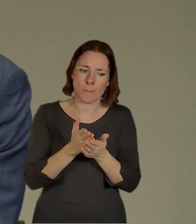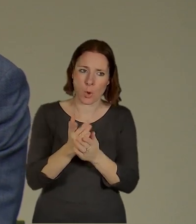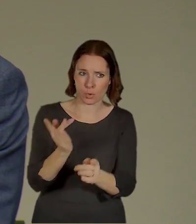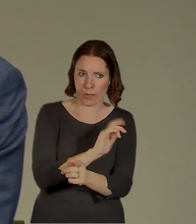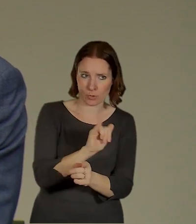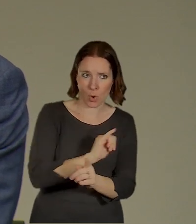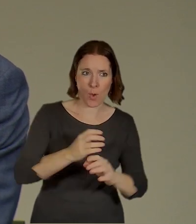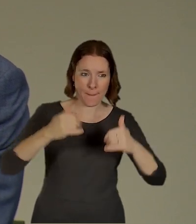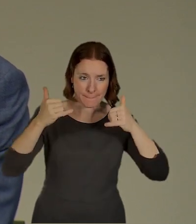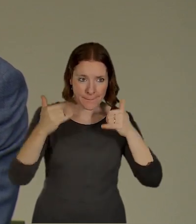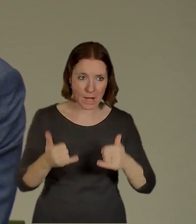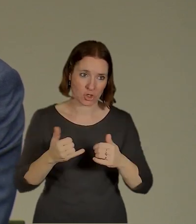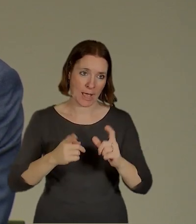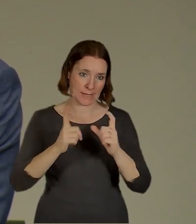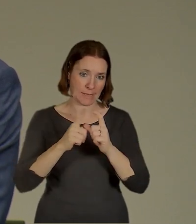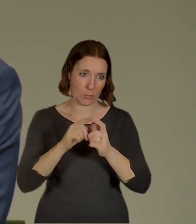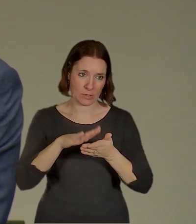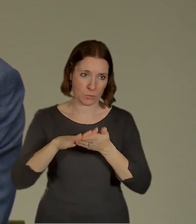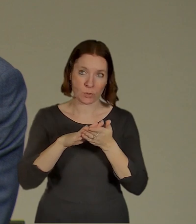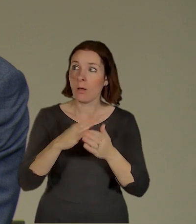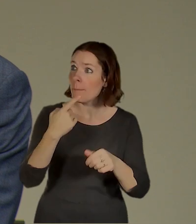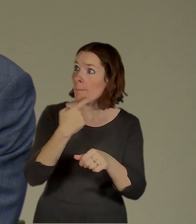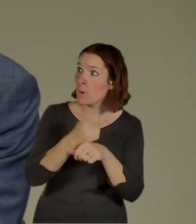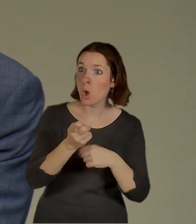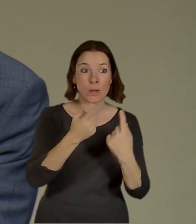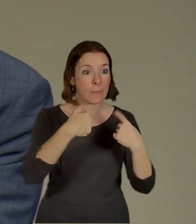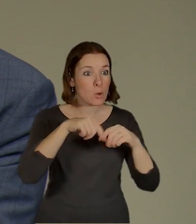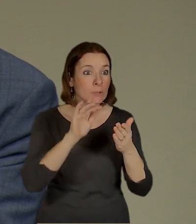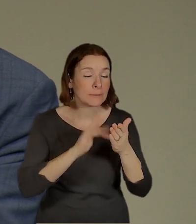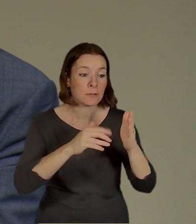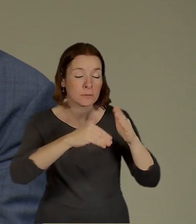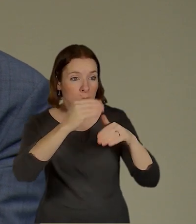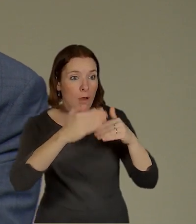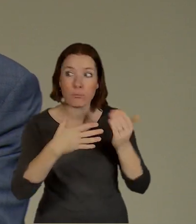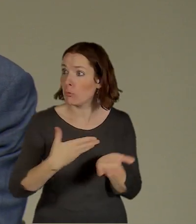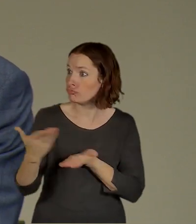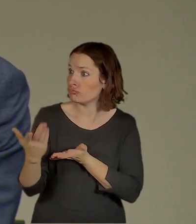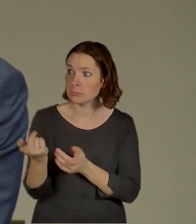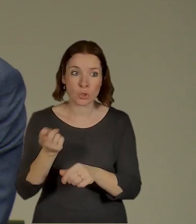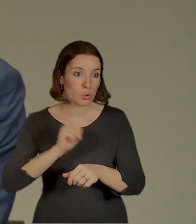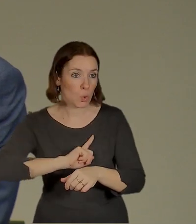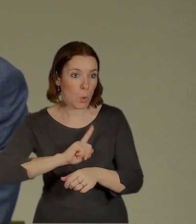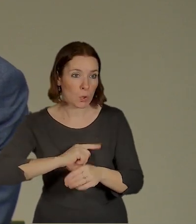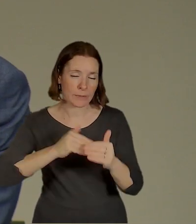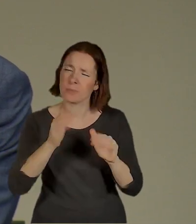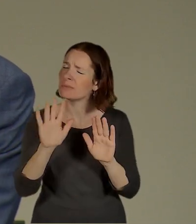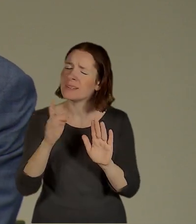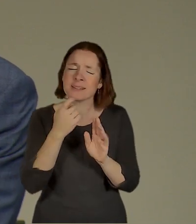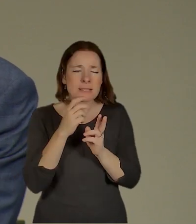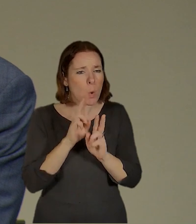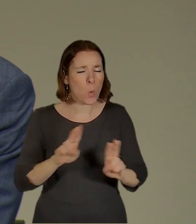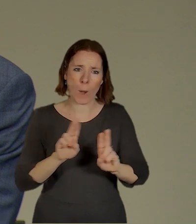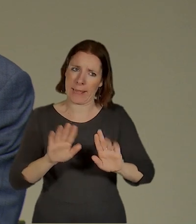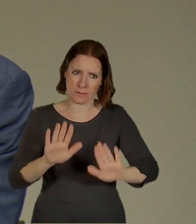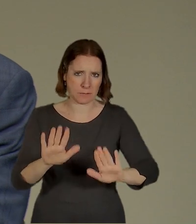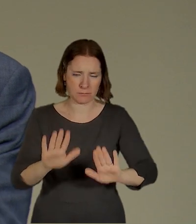jinými slovy, nebude se to rozhodně prodávat k tomu, že by tam stavil nějaký soukromý developer, můžu všichni uklidnit, zejména